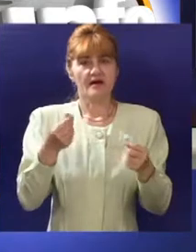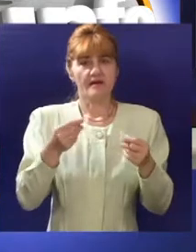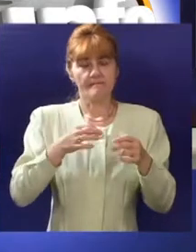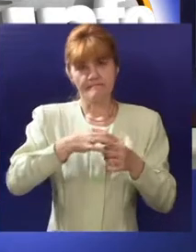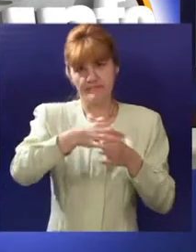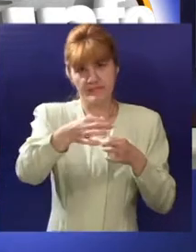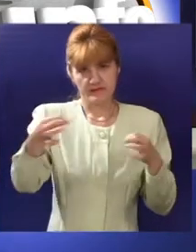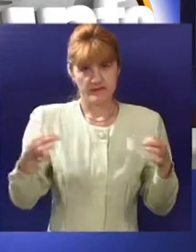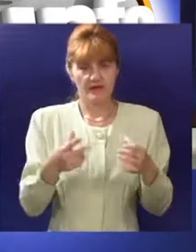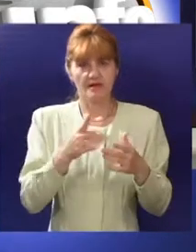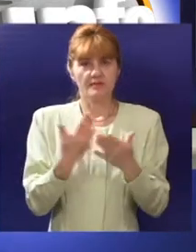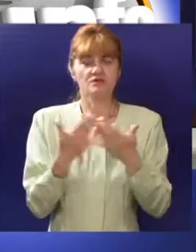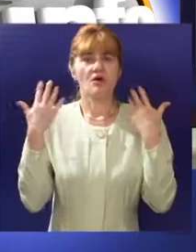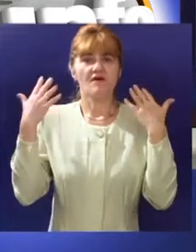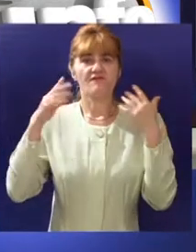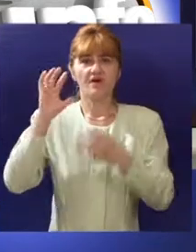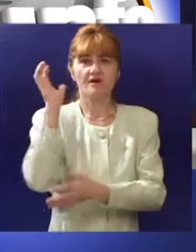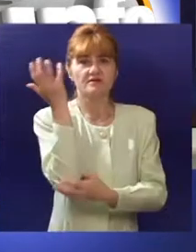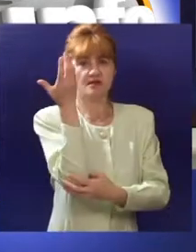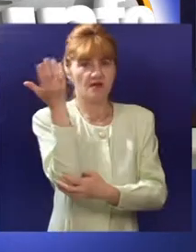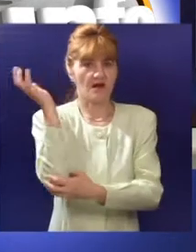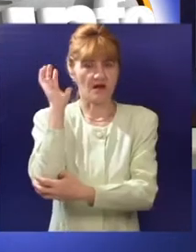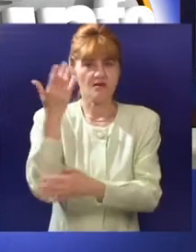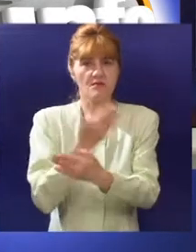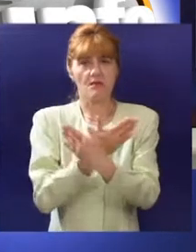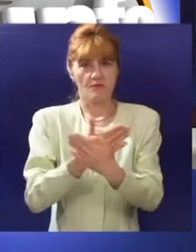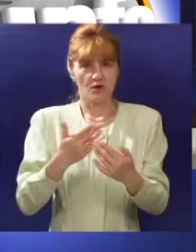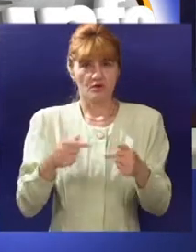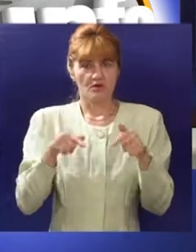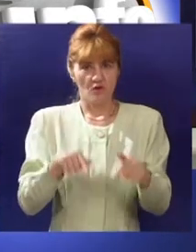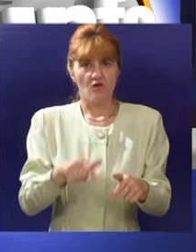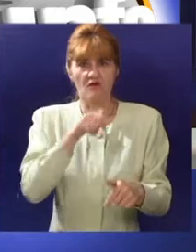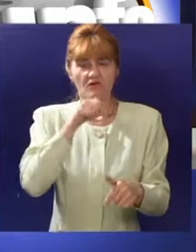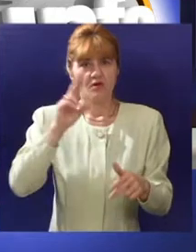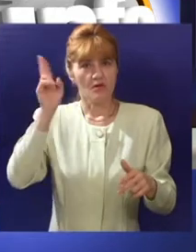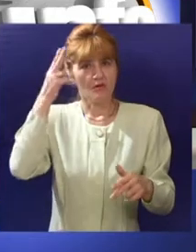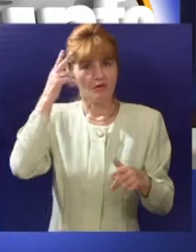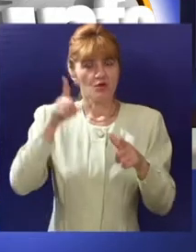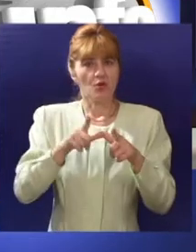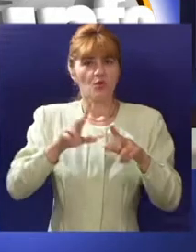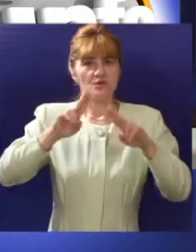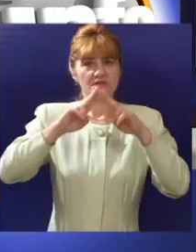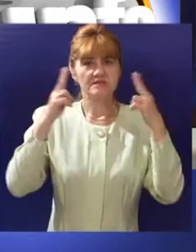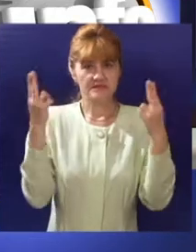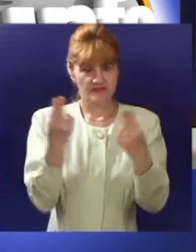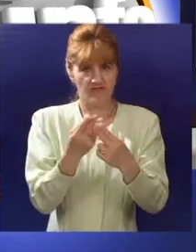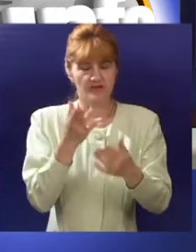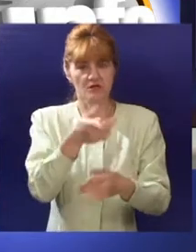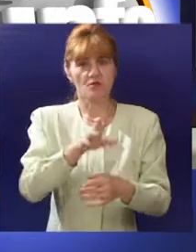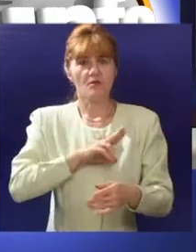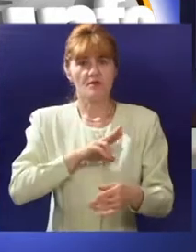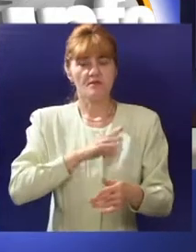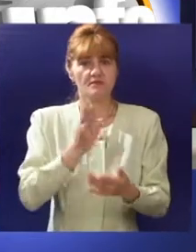proizvoditi patentno zaštićeni vetrogeneratori poslednje generacije. Ova proizvodnja bit će jedinstvena u svetu, a u prvoj fazi će